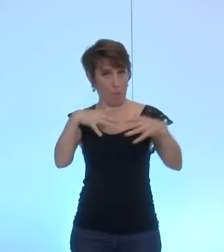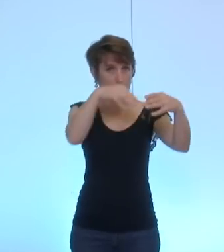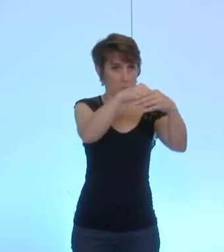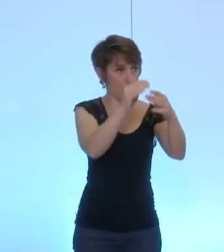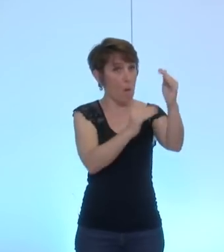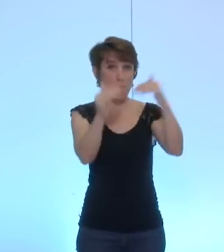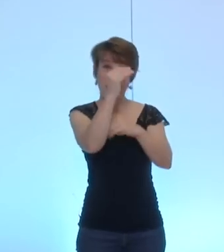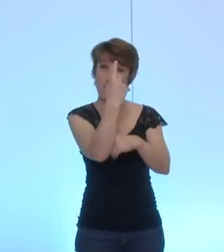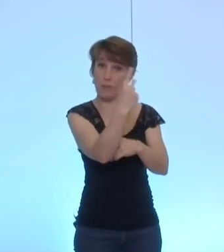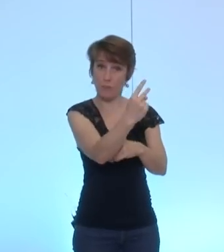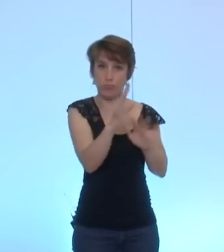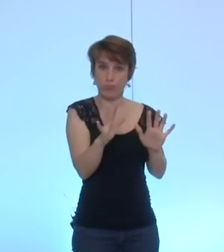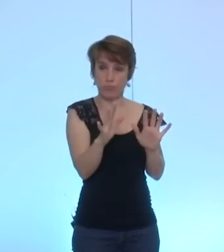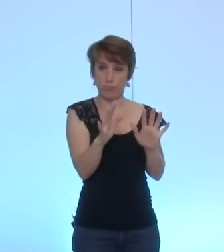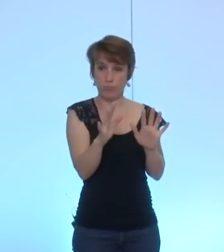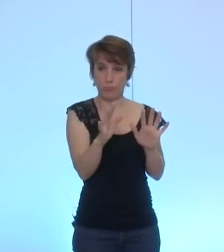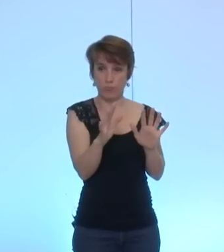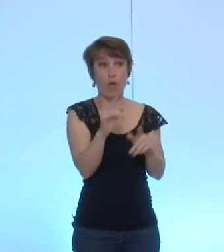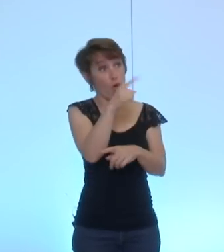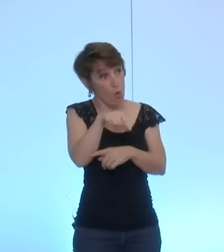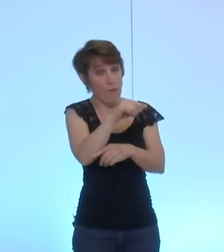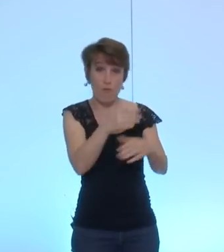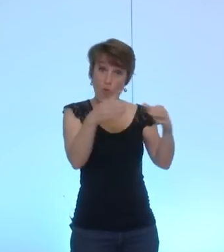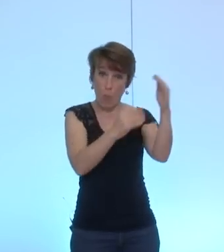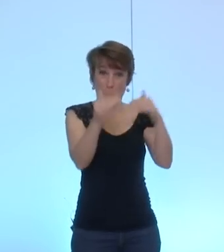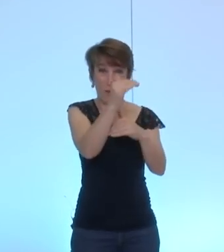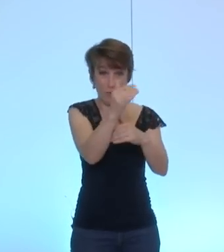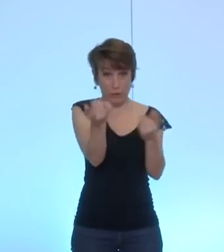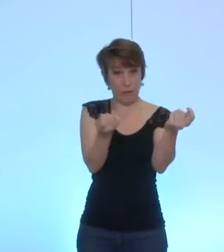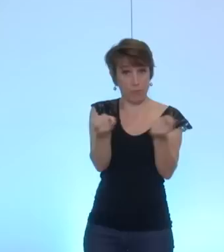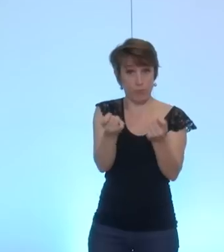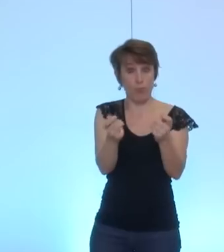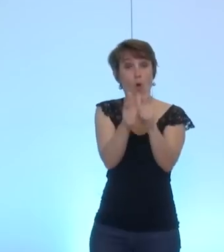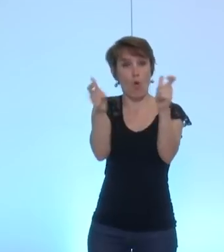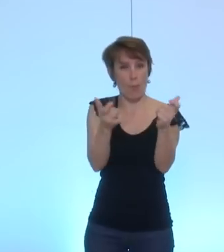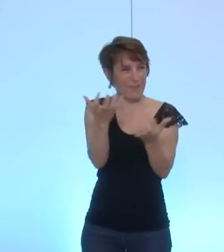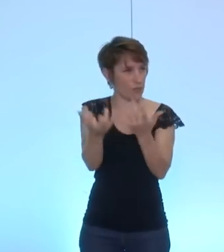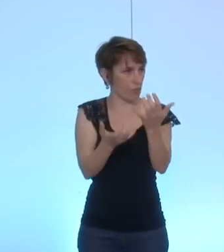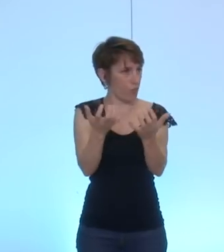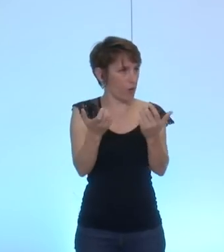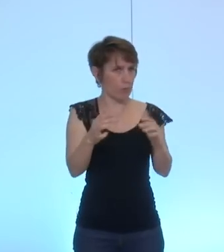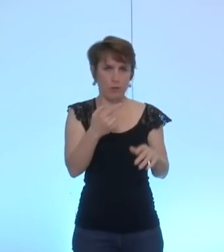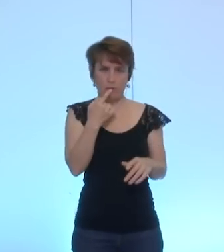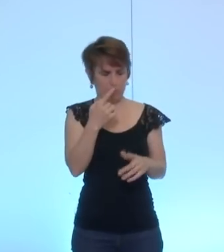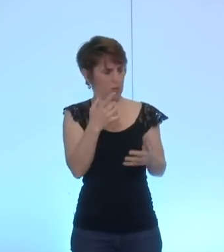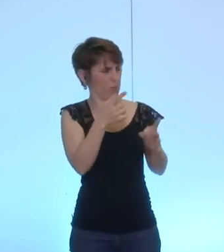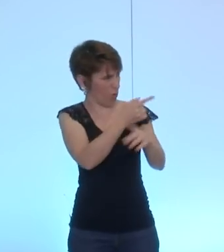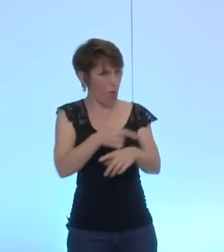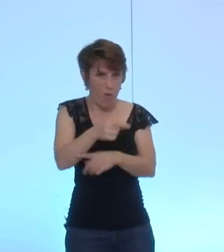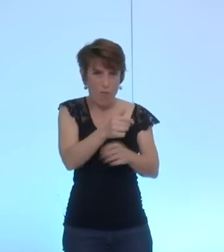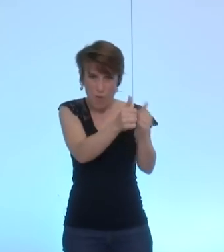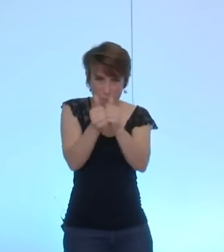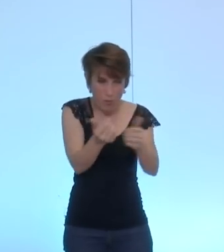votre majorité président aujourd'hui la compagnie de chauffage, vous n'avez pas visiblement eu le temps ou le loisir d'échanger